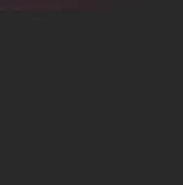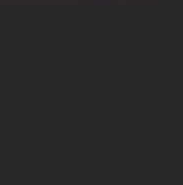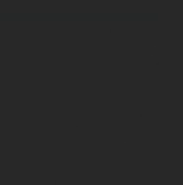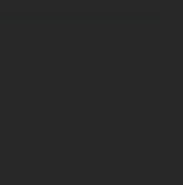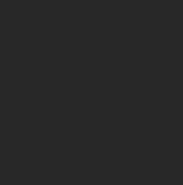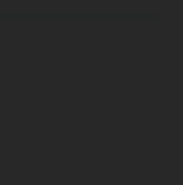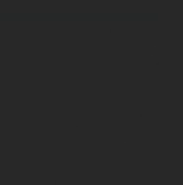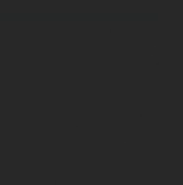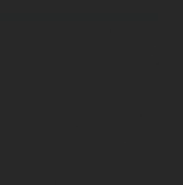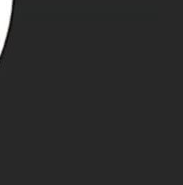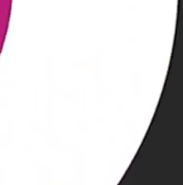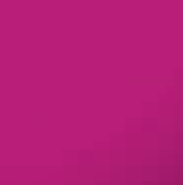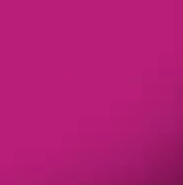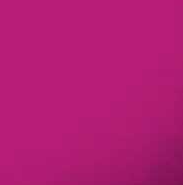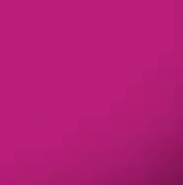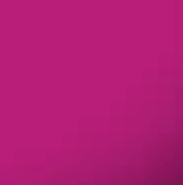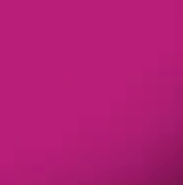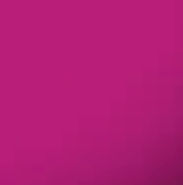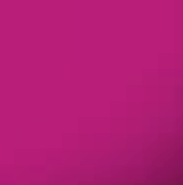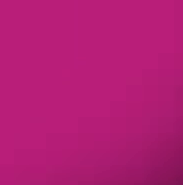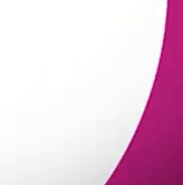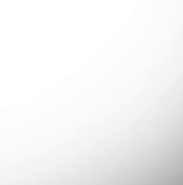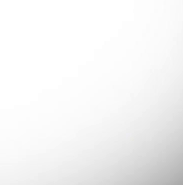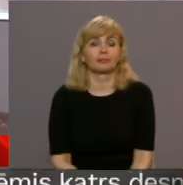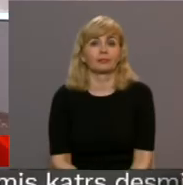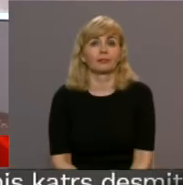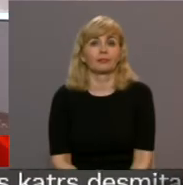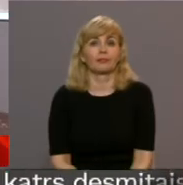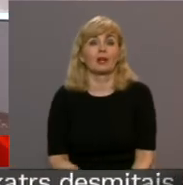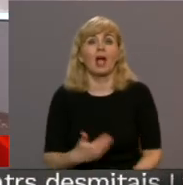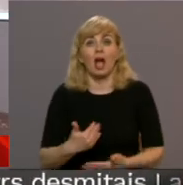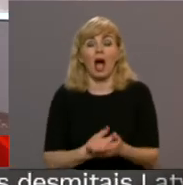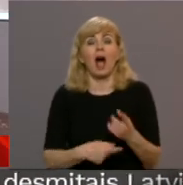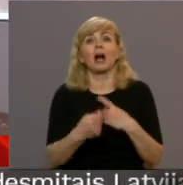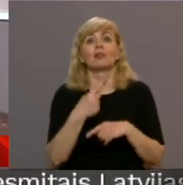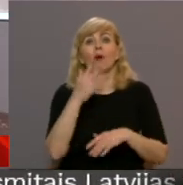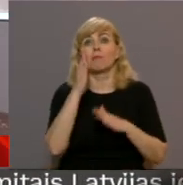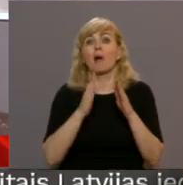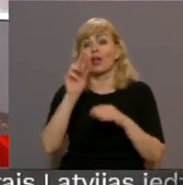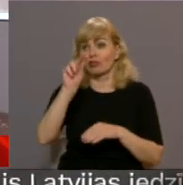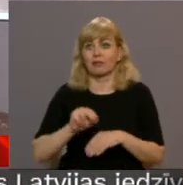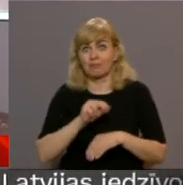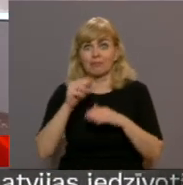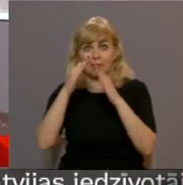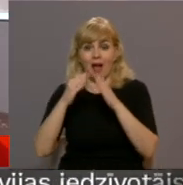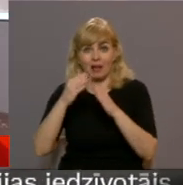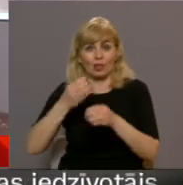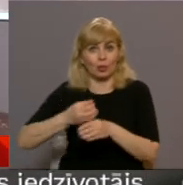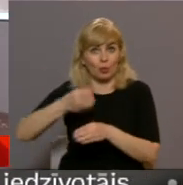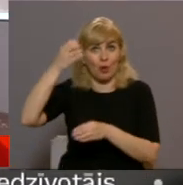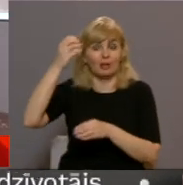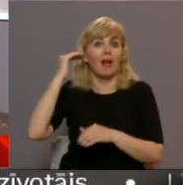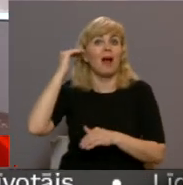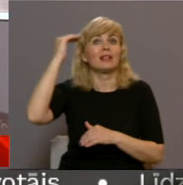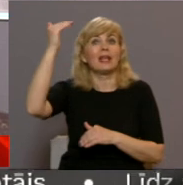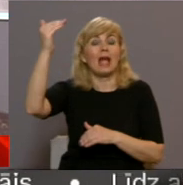Re! Viss ēters ir te! Atjaunots mežotnes baznīcas tornis un debesīs atkal